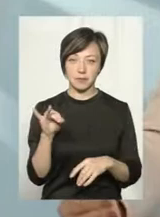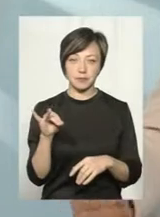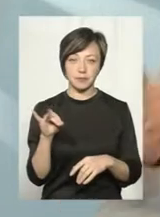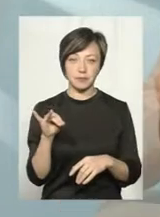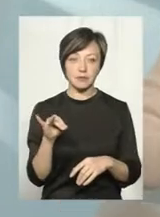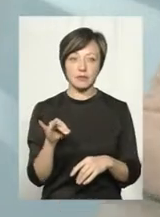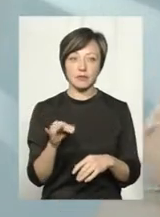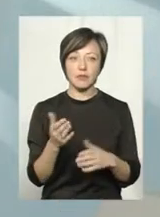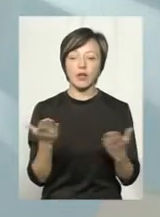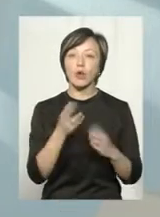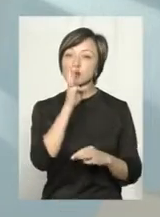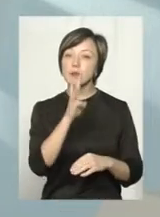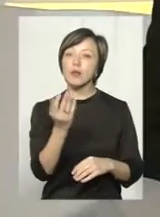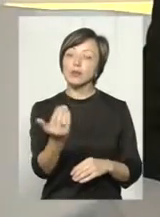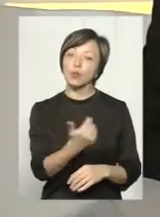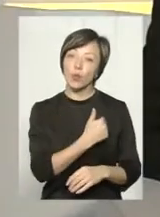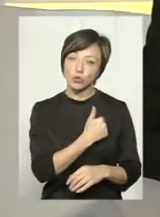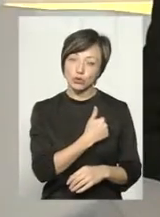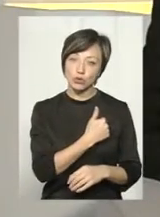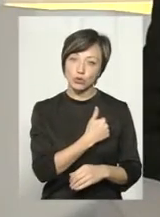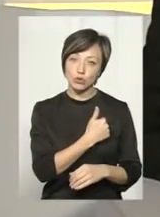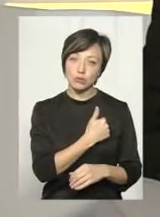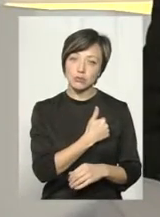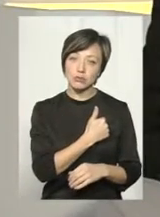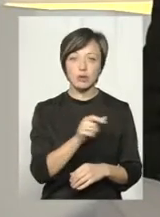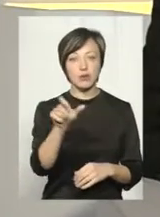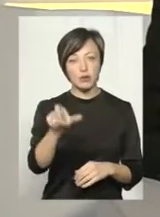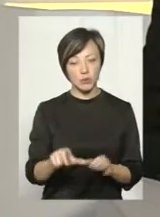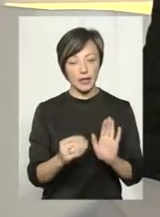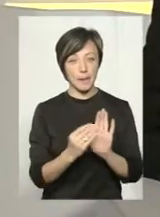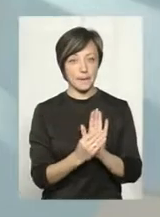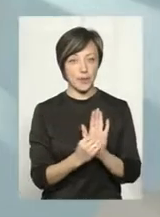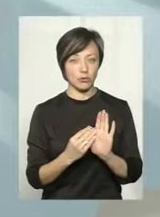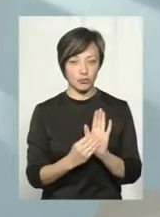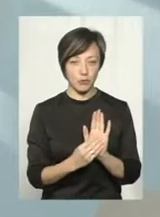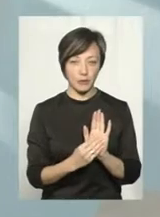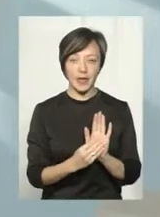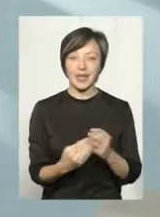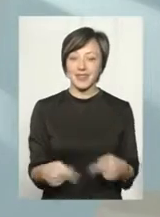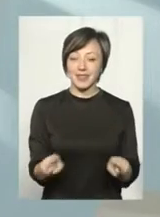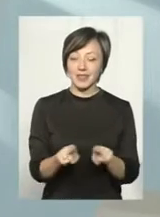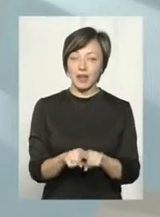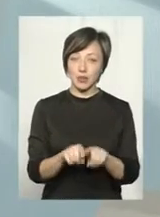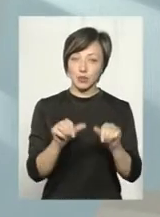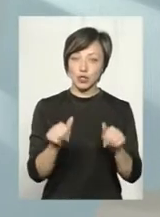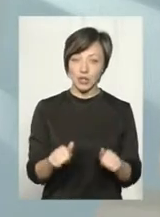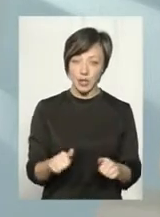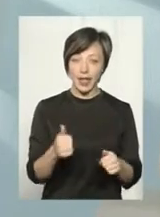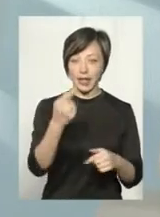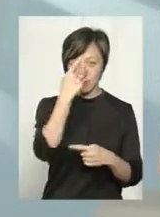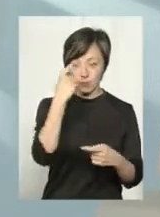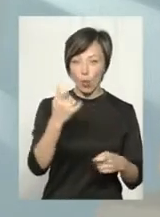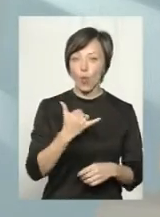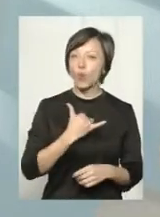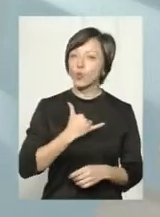Яку зарплату ти хочеш? Людина пише. І таким чином формується. У